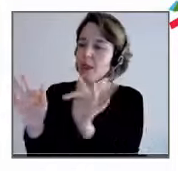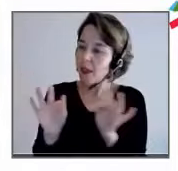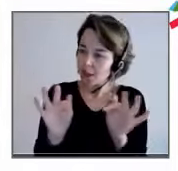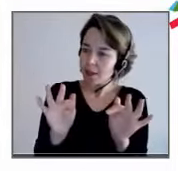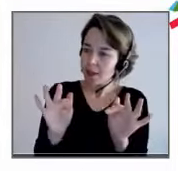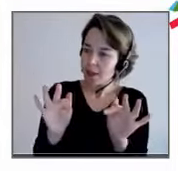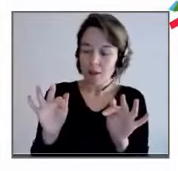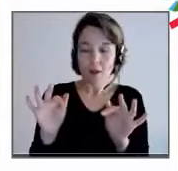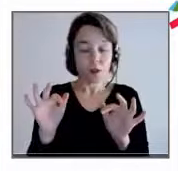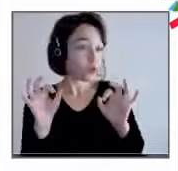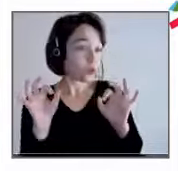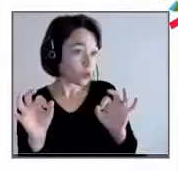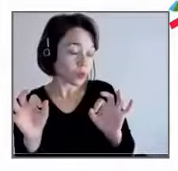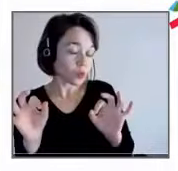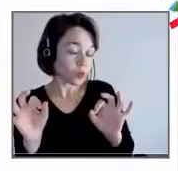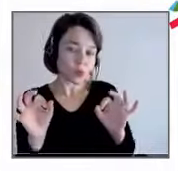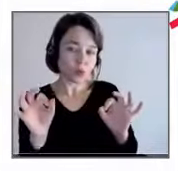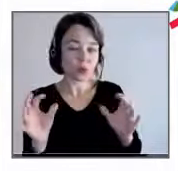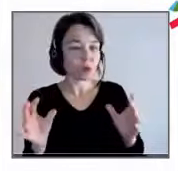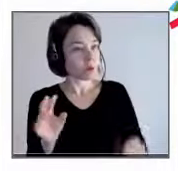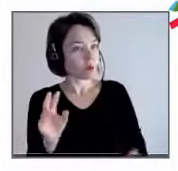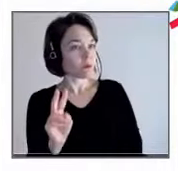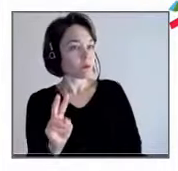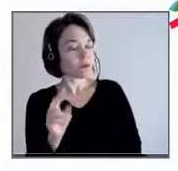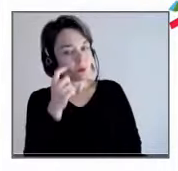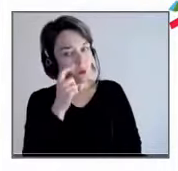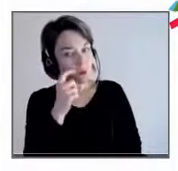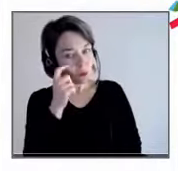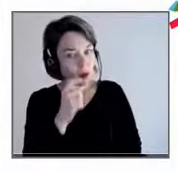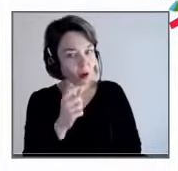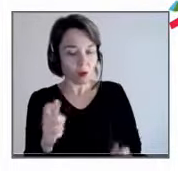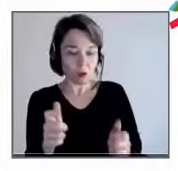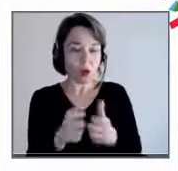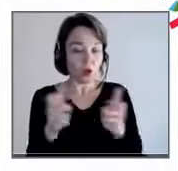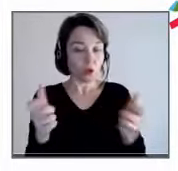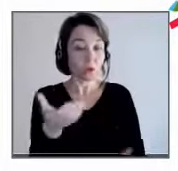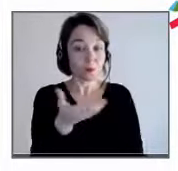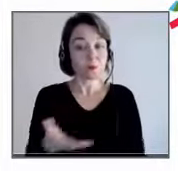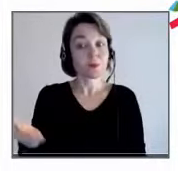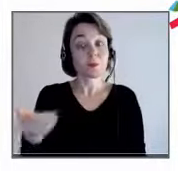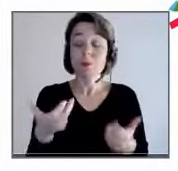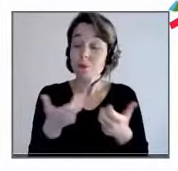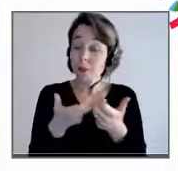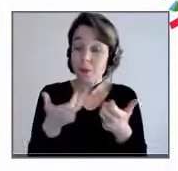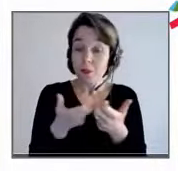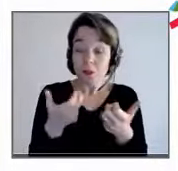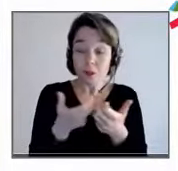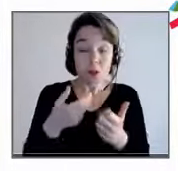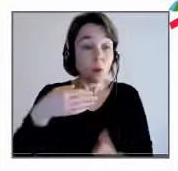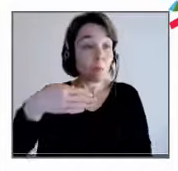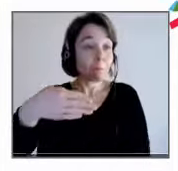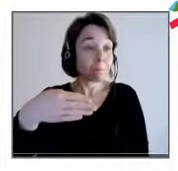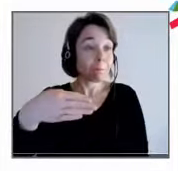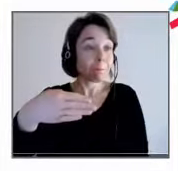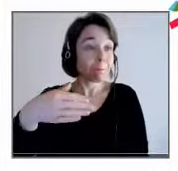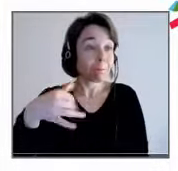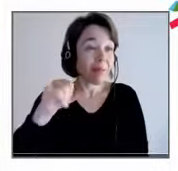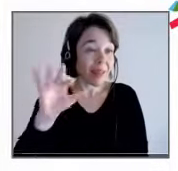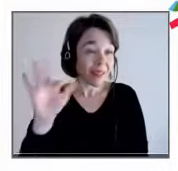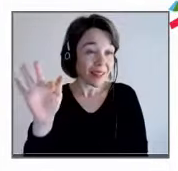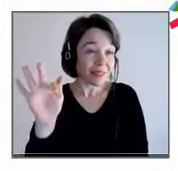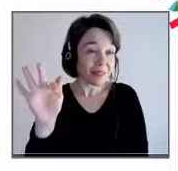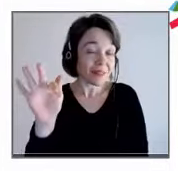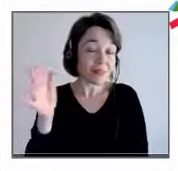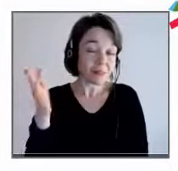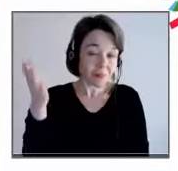velléités. Je vois très clairement dans certaines entreprises, si je pense à la Maïf avec Pascal Desmurgers qui dirige la Maïf, et j'ai